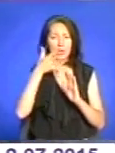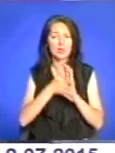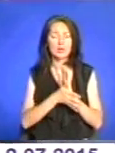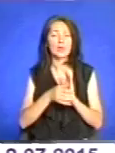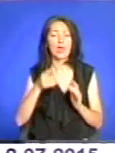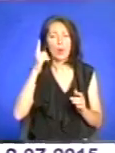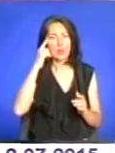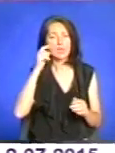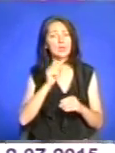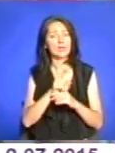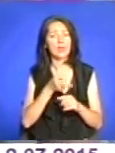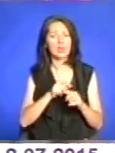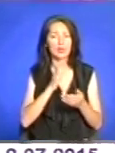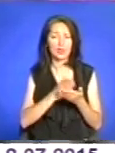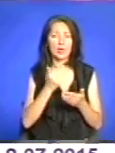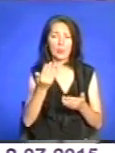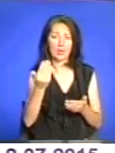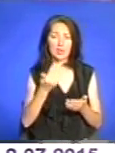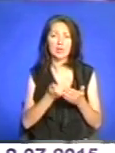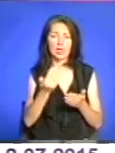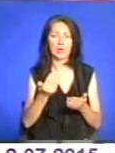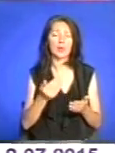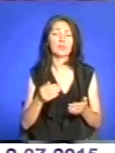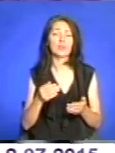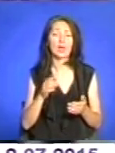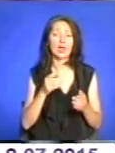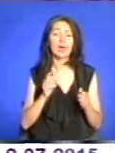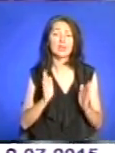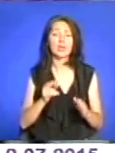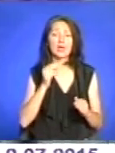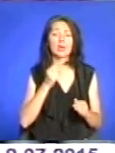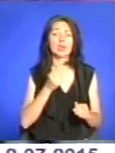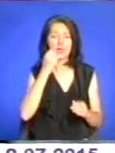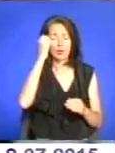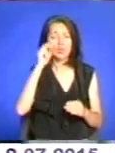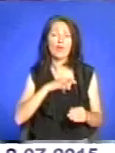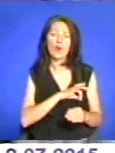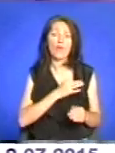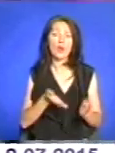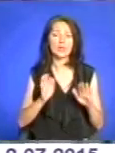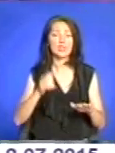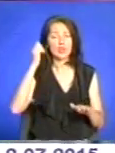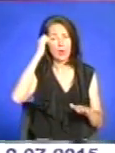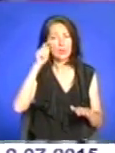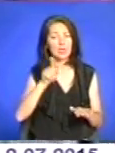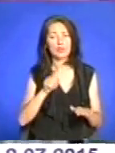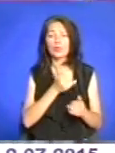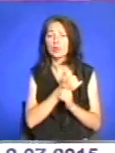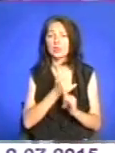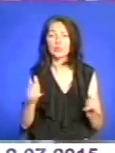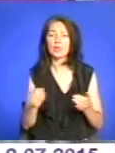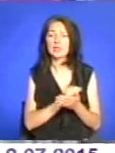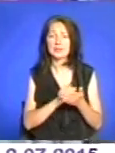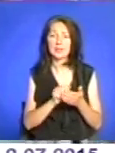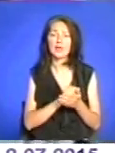що стоять перед ними, кажуть організатори. Тільки завдяки вихованню в них залишається в пам'яті те, чого не змогли стерти у віках